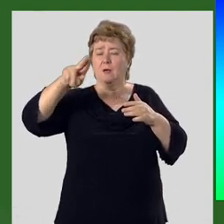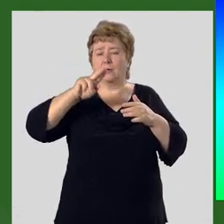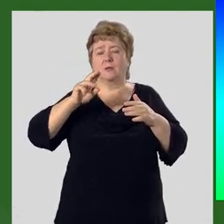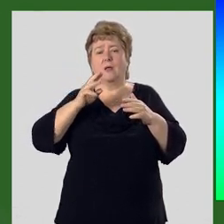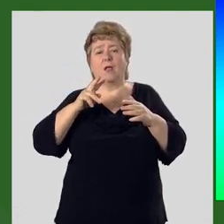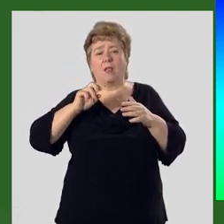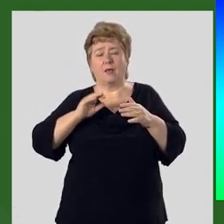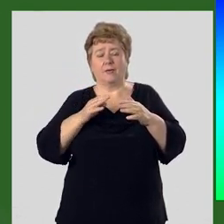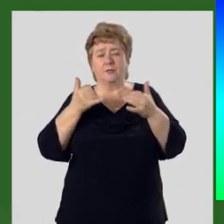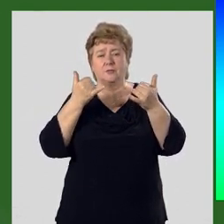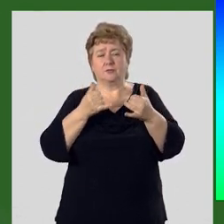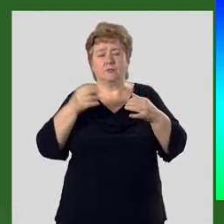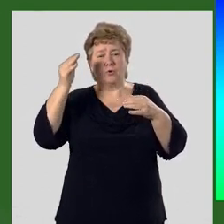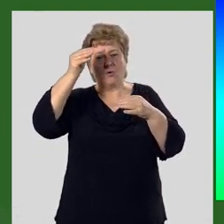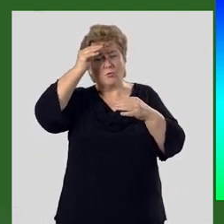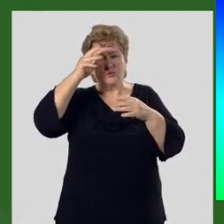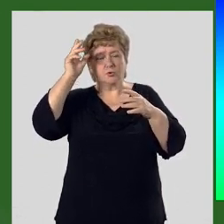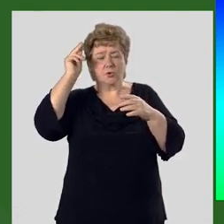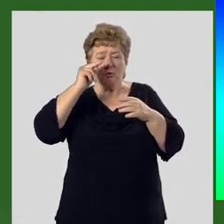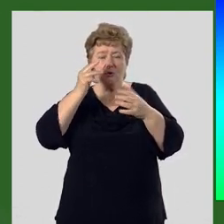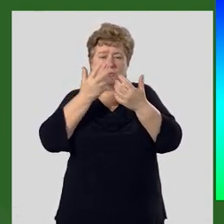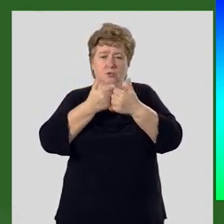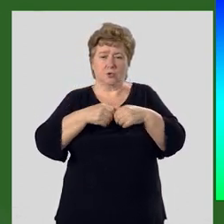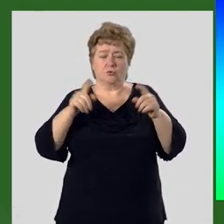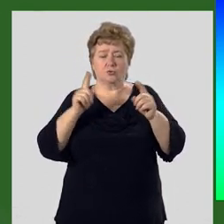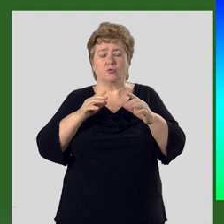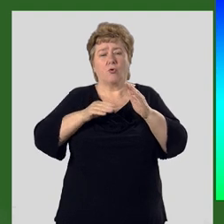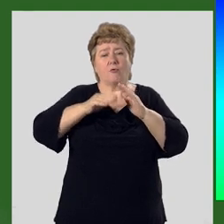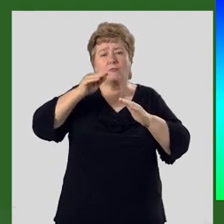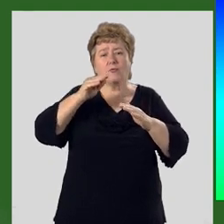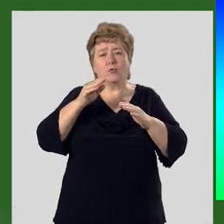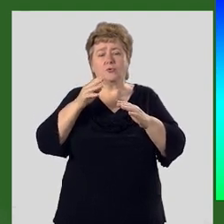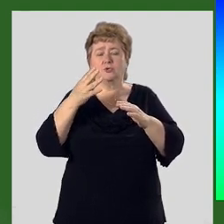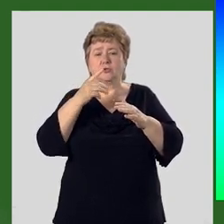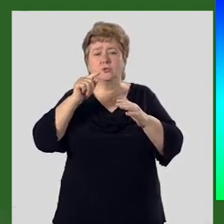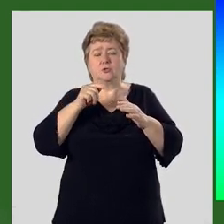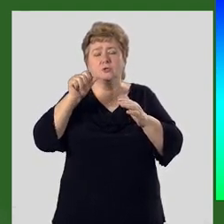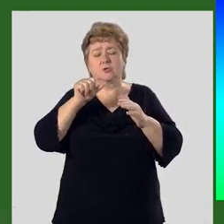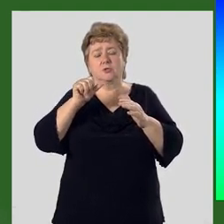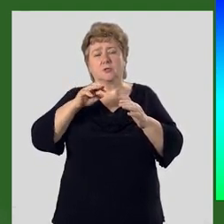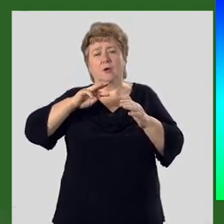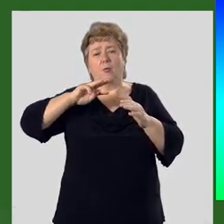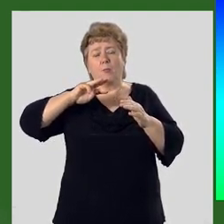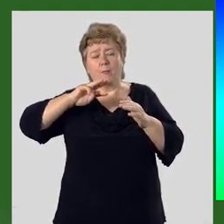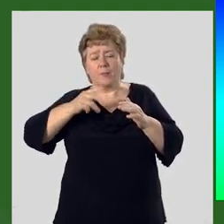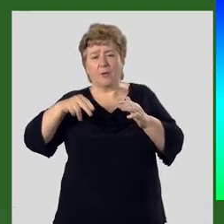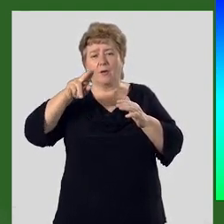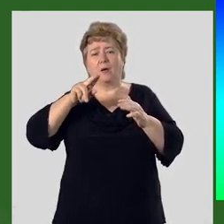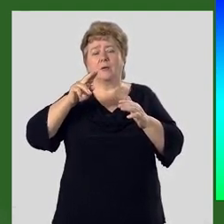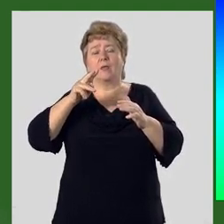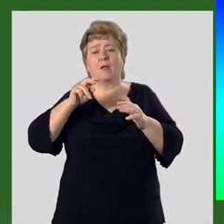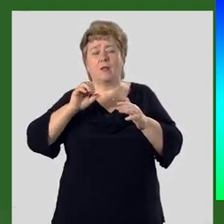Сегодня ученые считают, что возраст Земли 4,6 миллиарда лет.